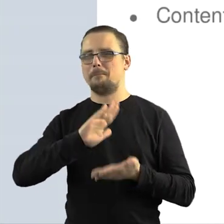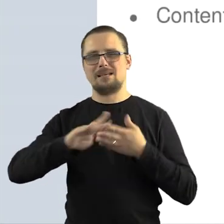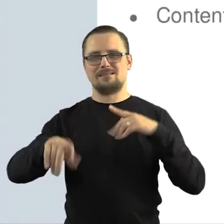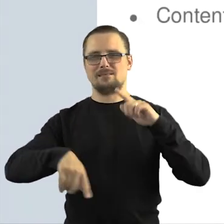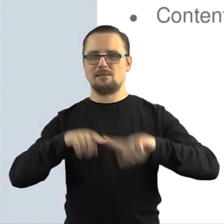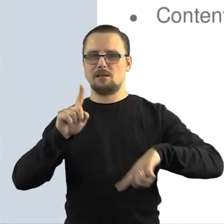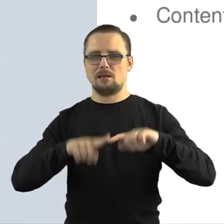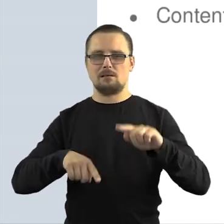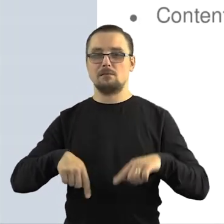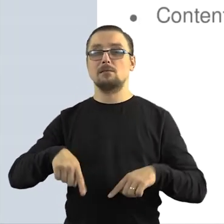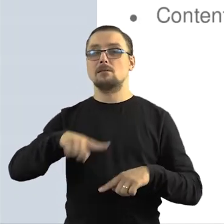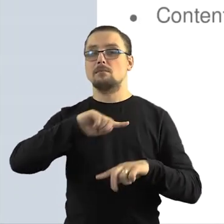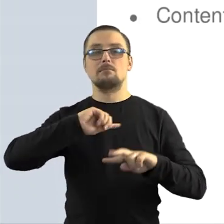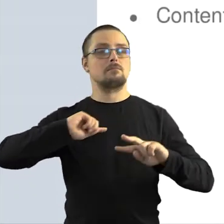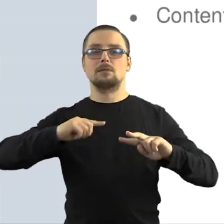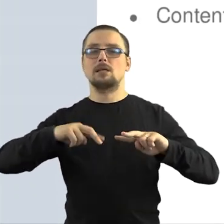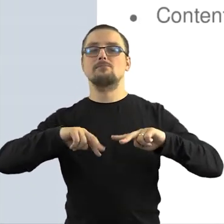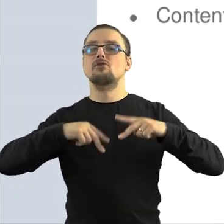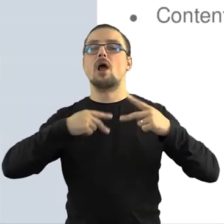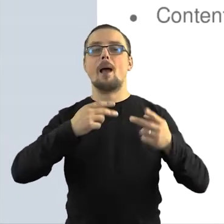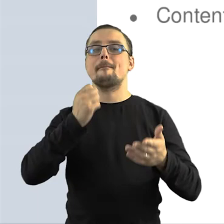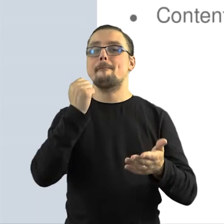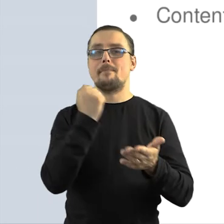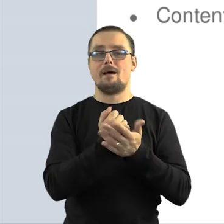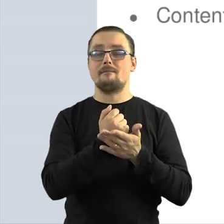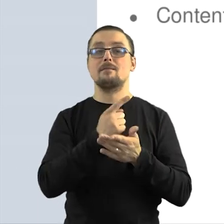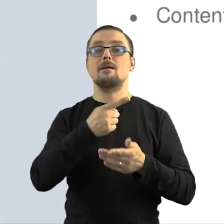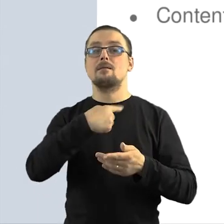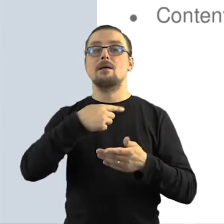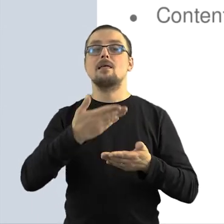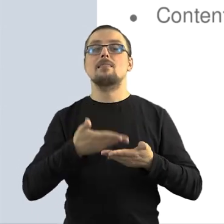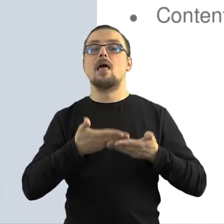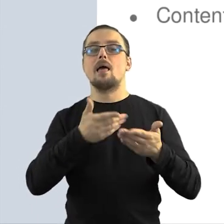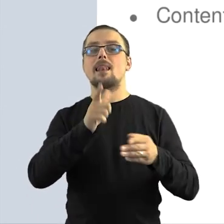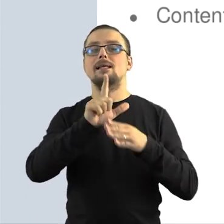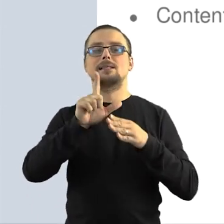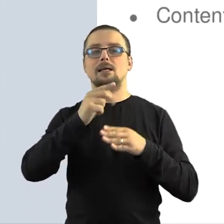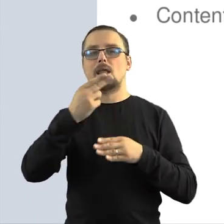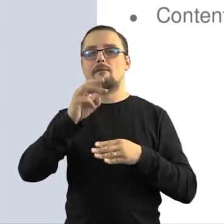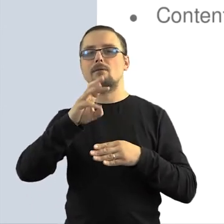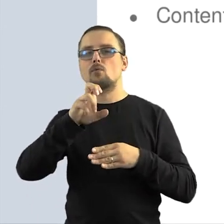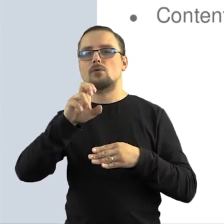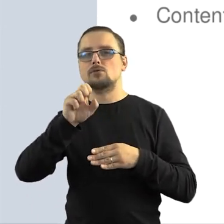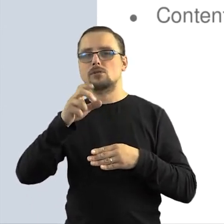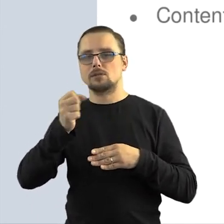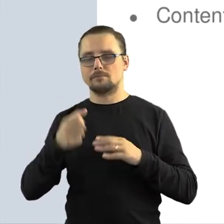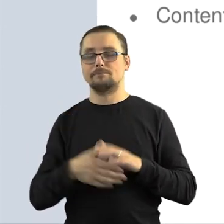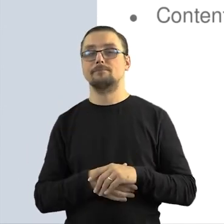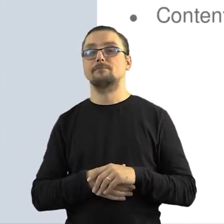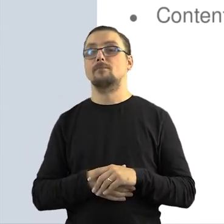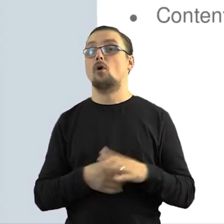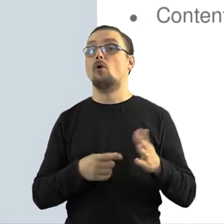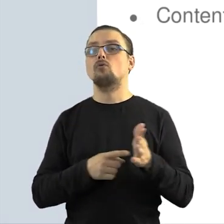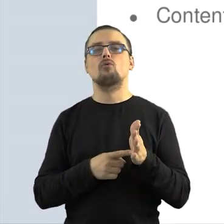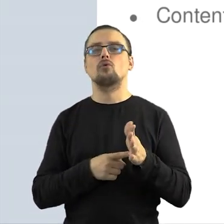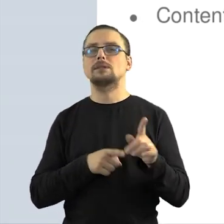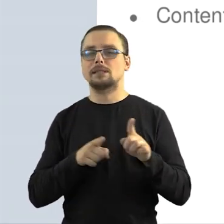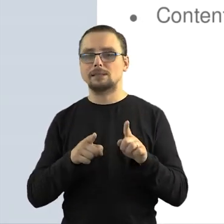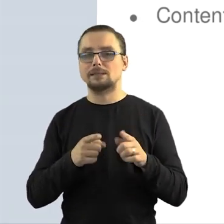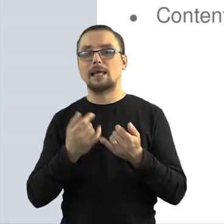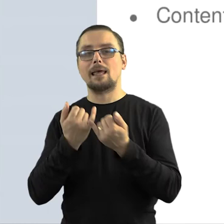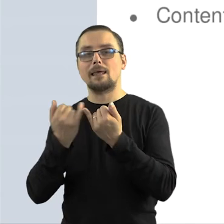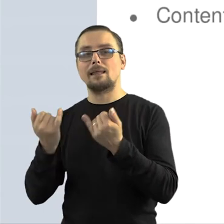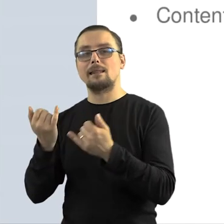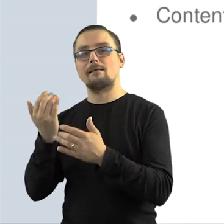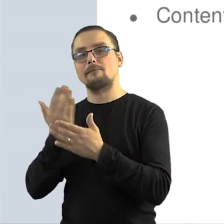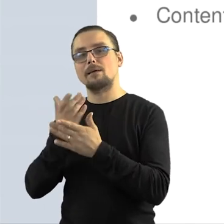Facebooku, no trochę po pierwsze nie mają racji bytu, bo Państwo nie przekazują swoich praw, a jedynie udzielają licencji niewyłącznej. Niewyłącznej